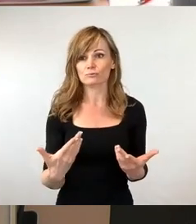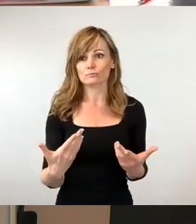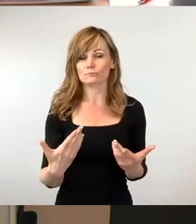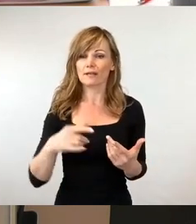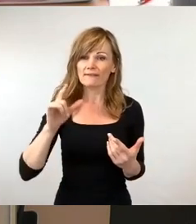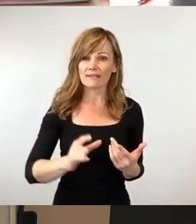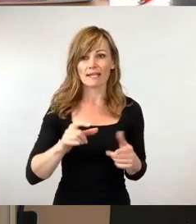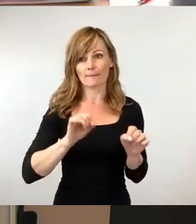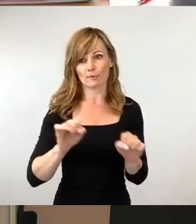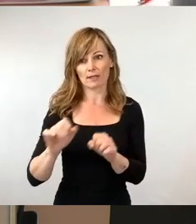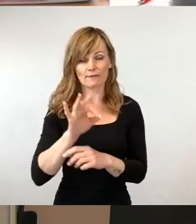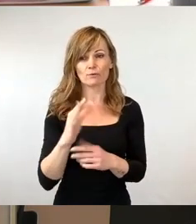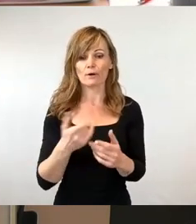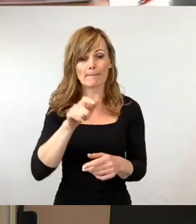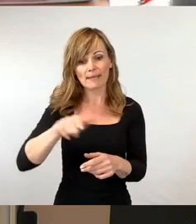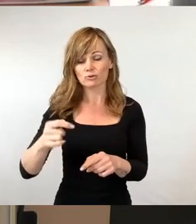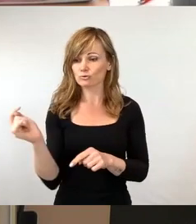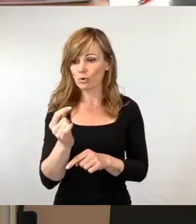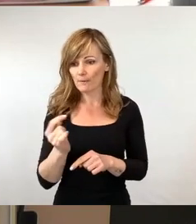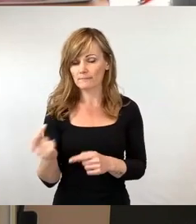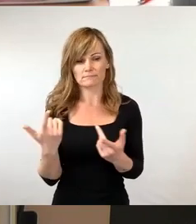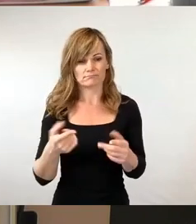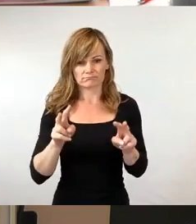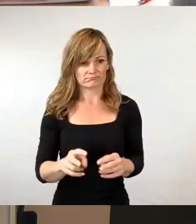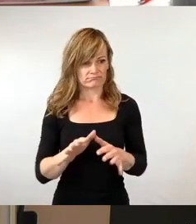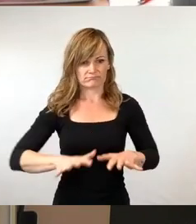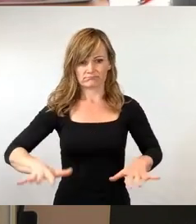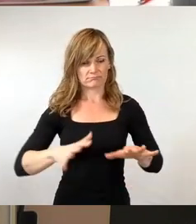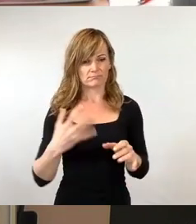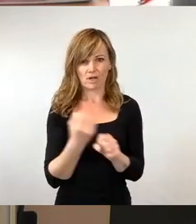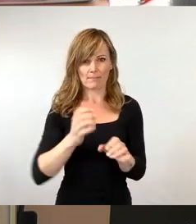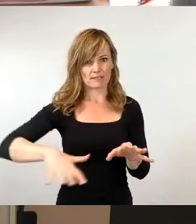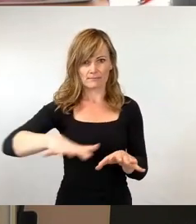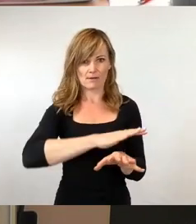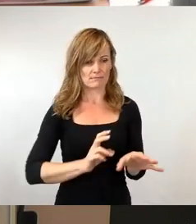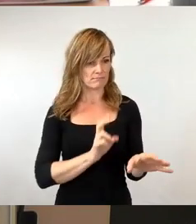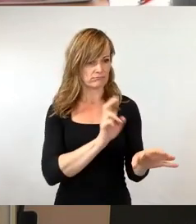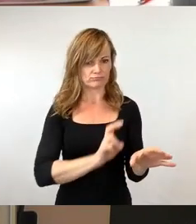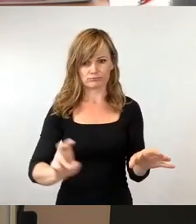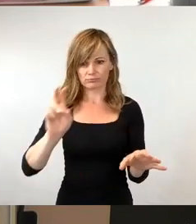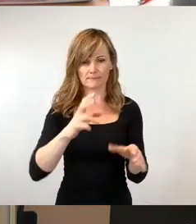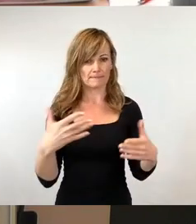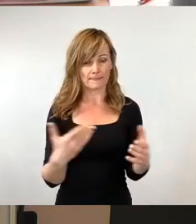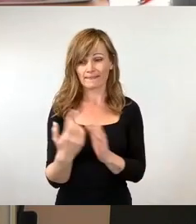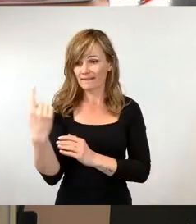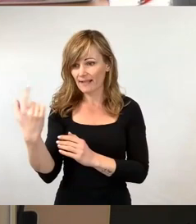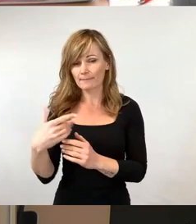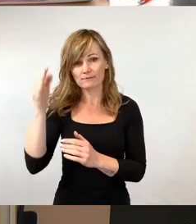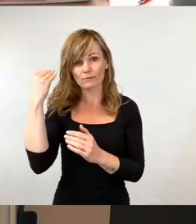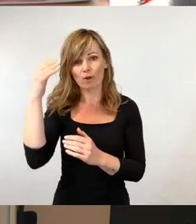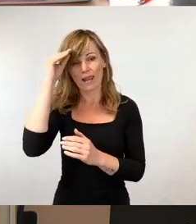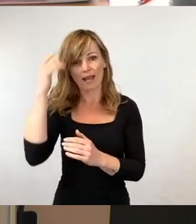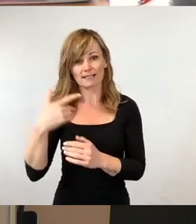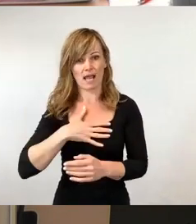zugewanderten Menschen gibt, hier tatsächlich auf den Arbeitsmarkt zu kommen und adäquat ihr dessen, was sie mal gelernt haben, in ihrem Heimatland dann